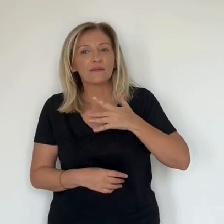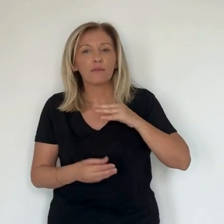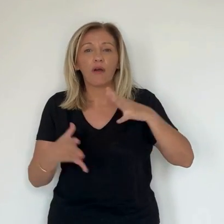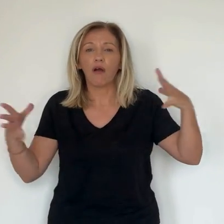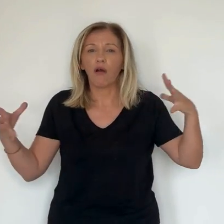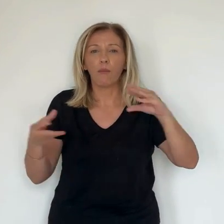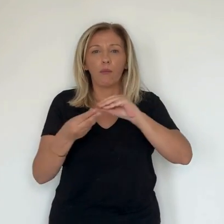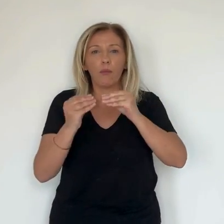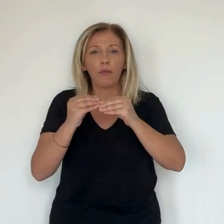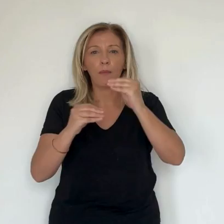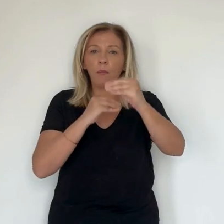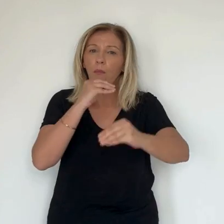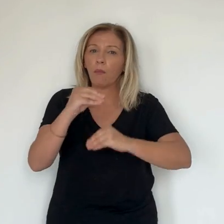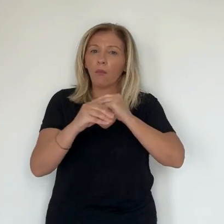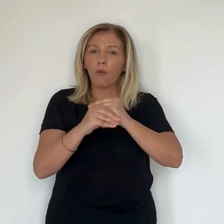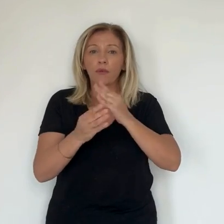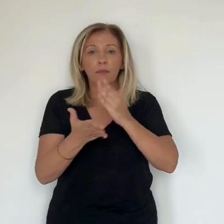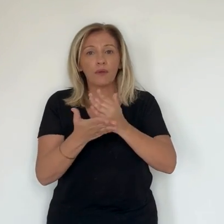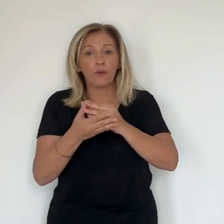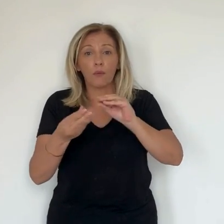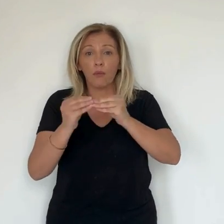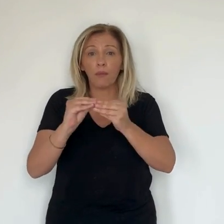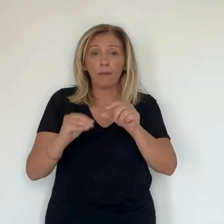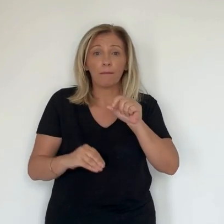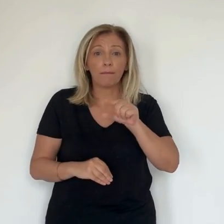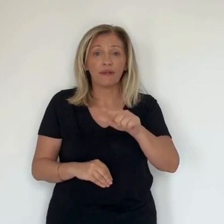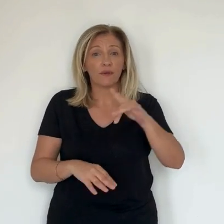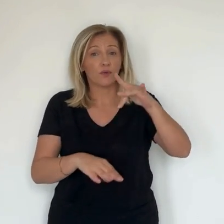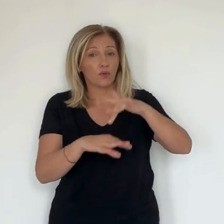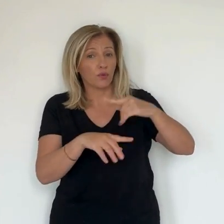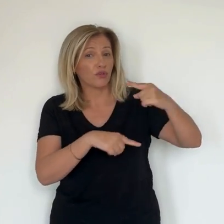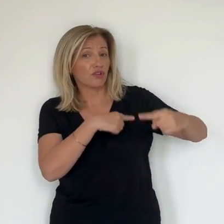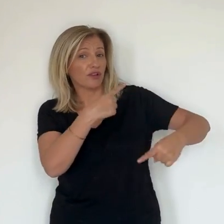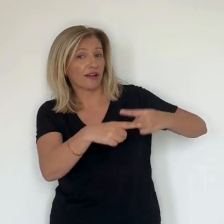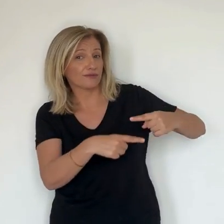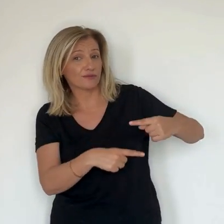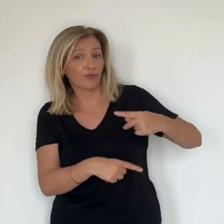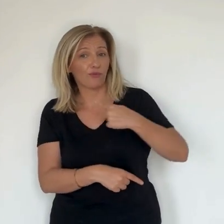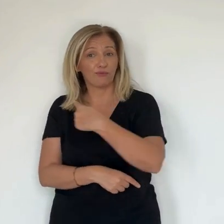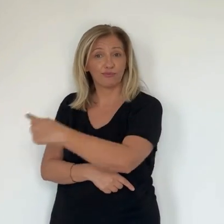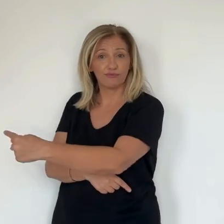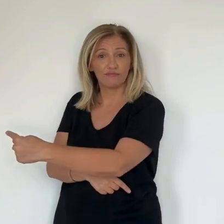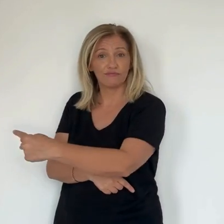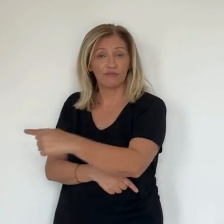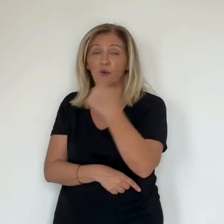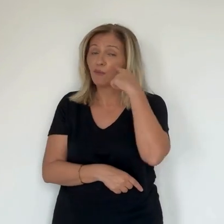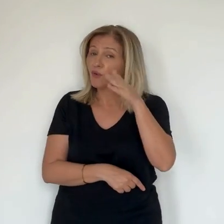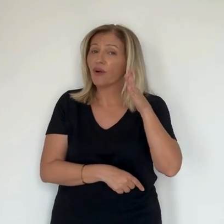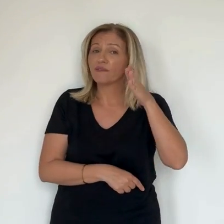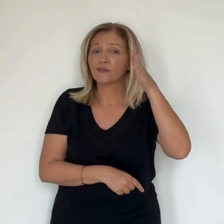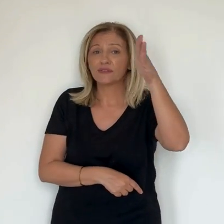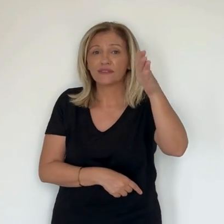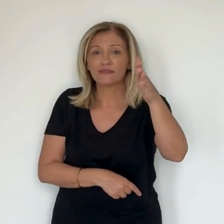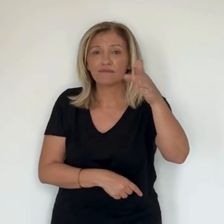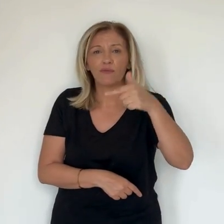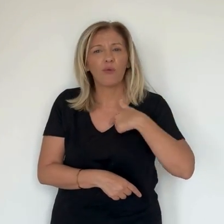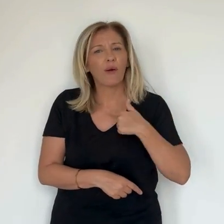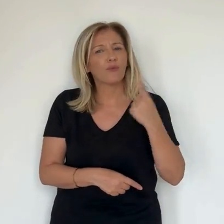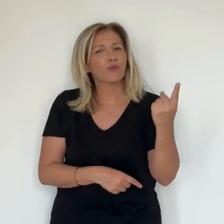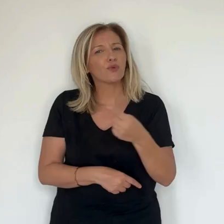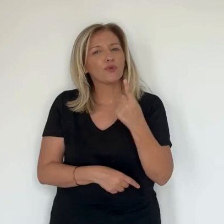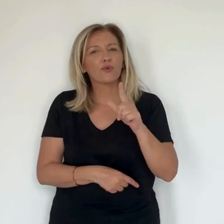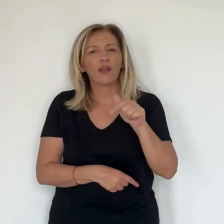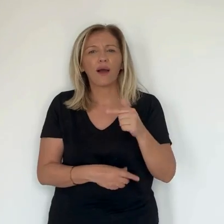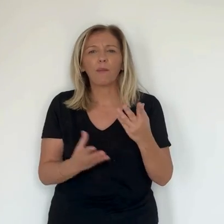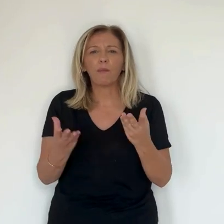donc je viens là en tant qu'aînée, d'une certaine façon déployer une espèce d'ombre pour une